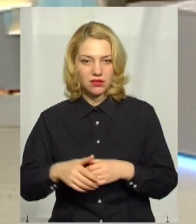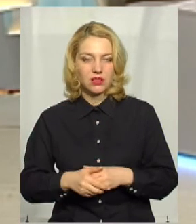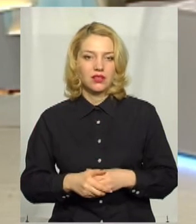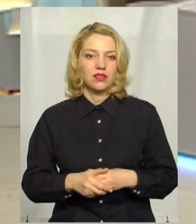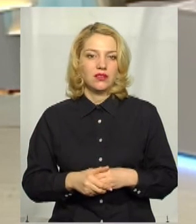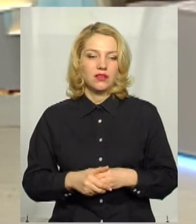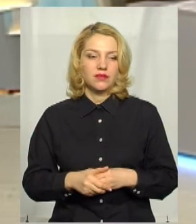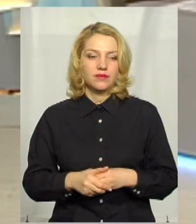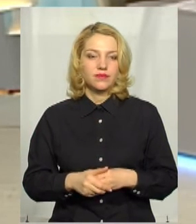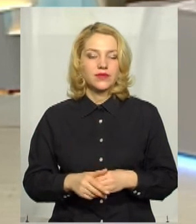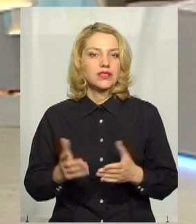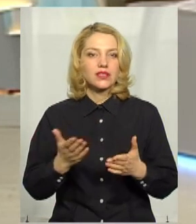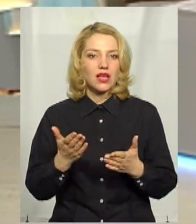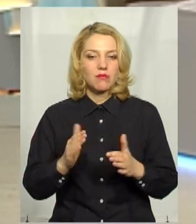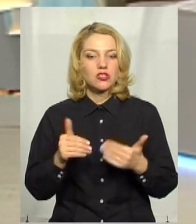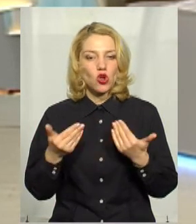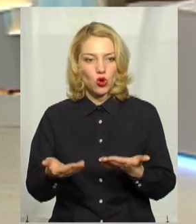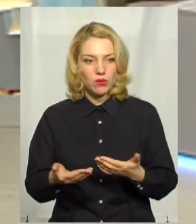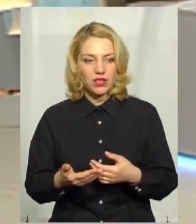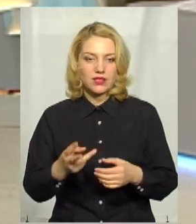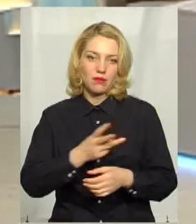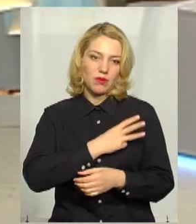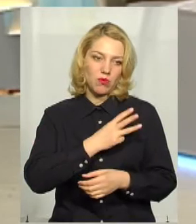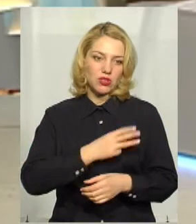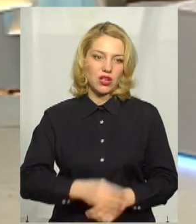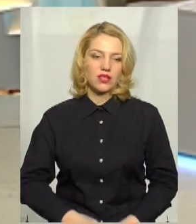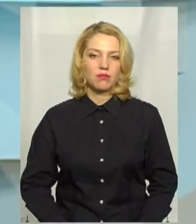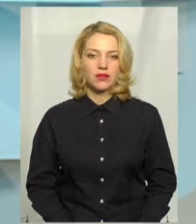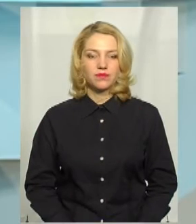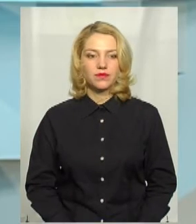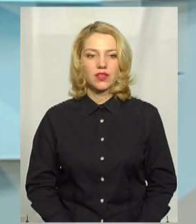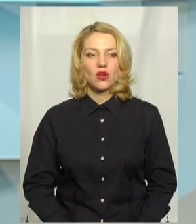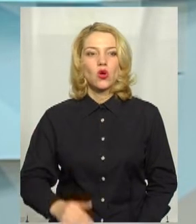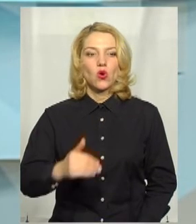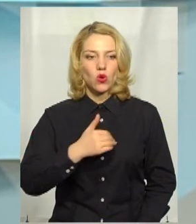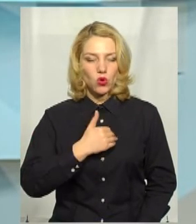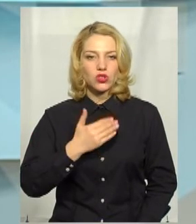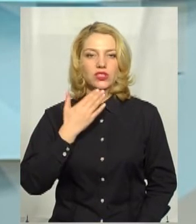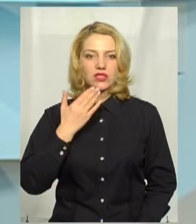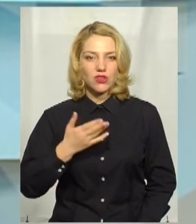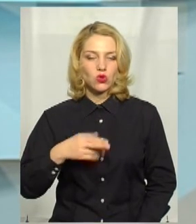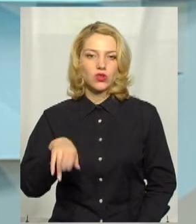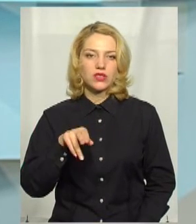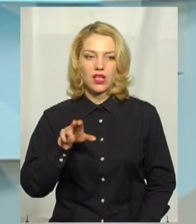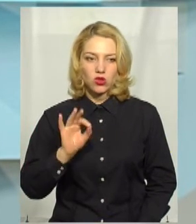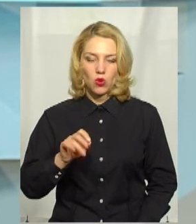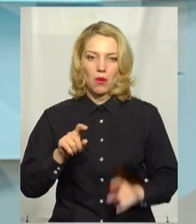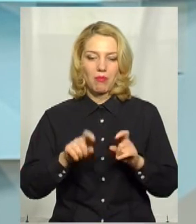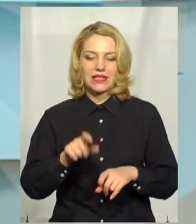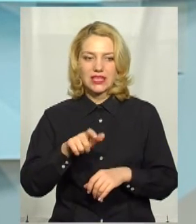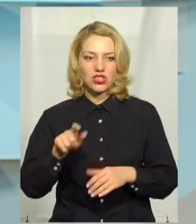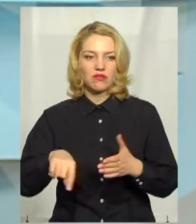з якимись рекомендаціями, побажаннями? Хочеться звернутися дійсно до